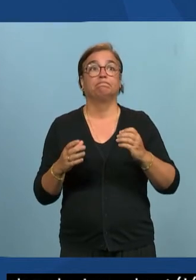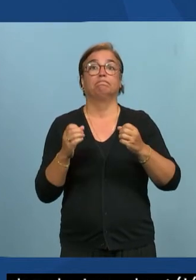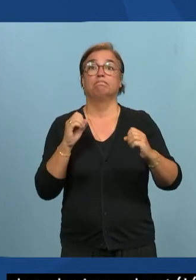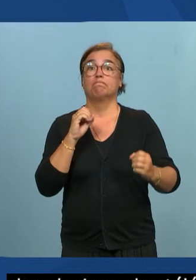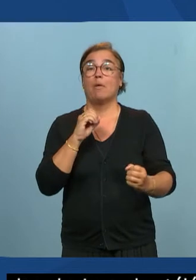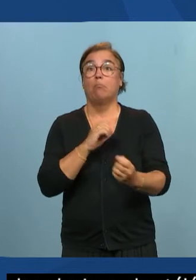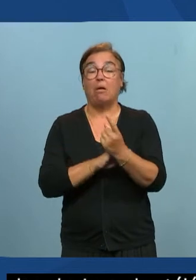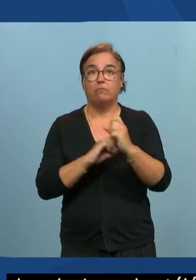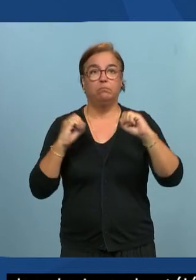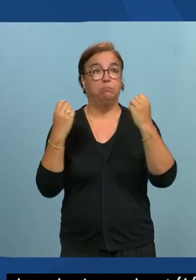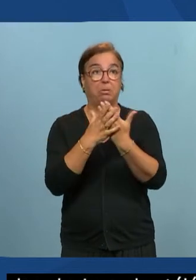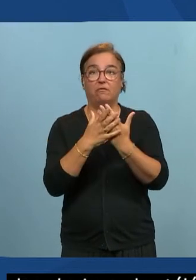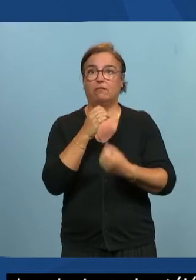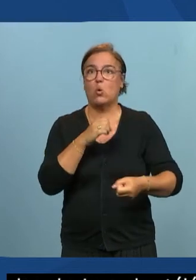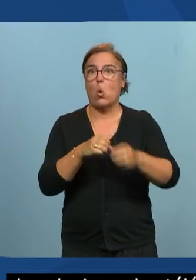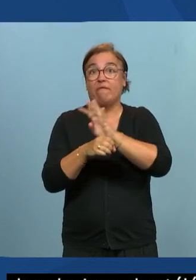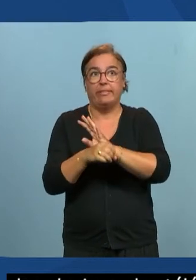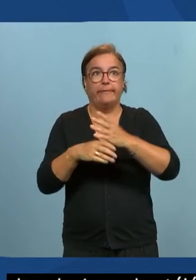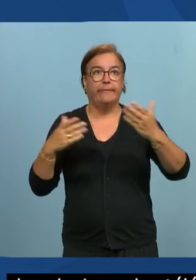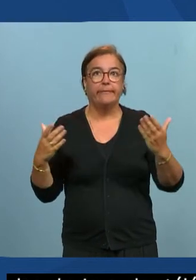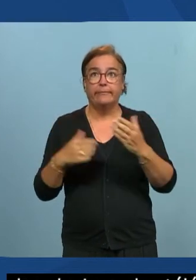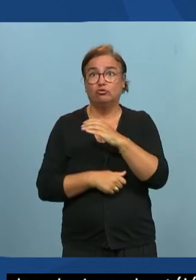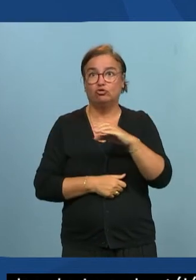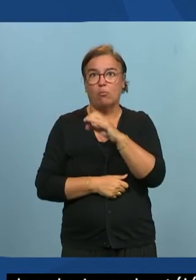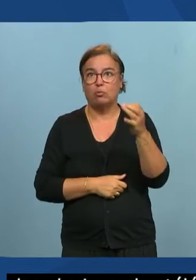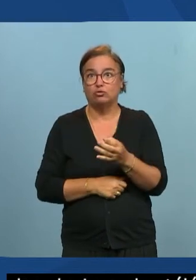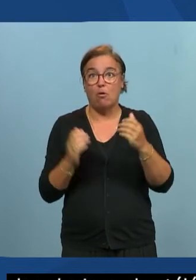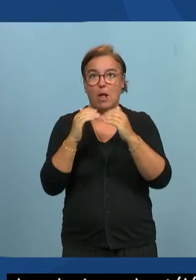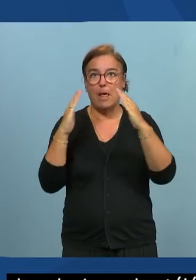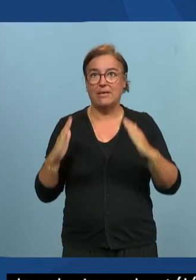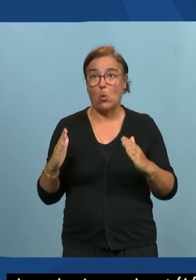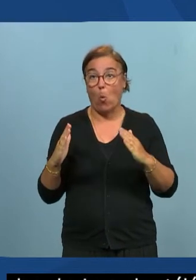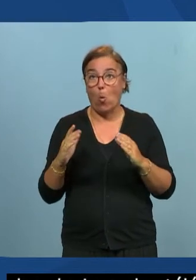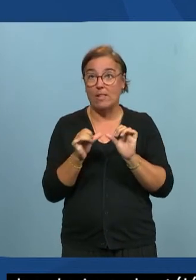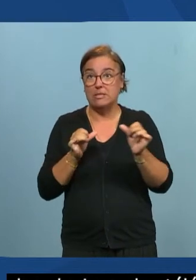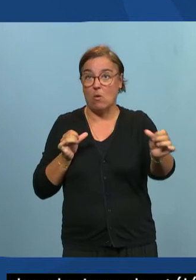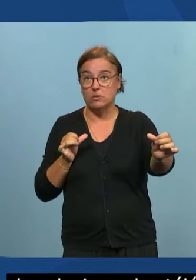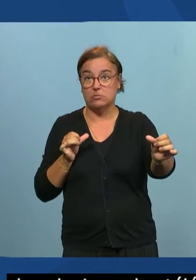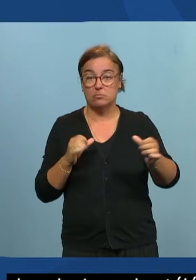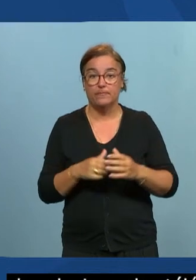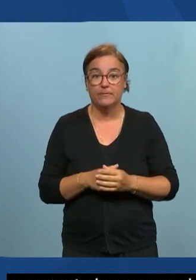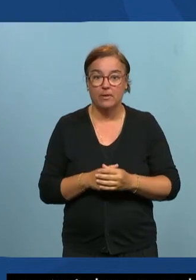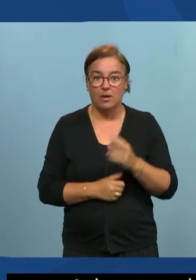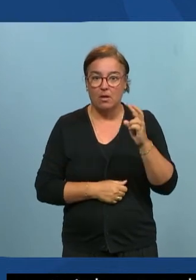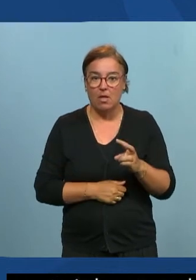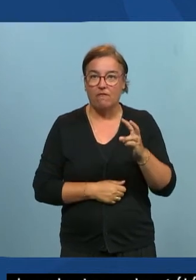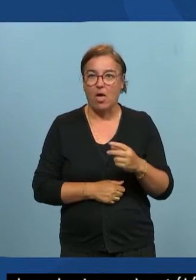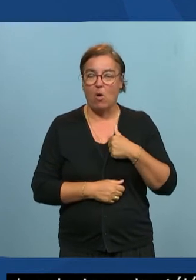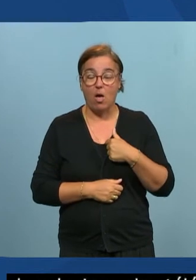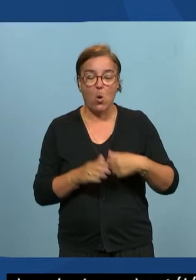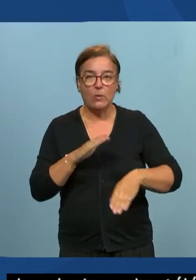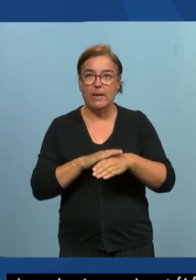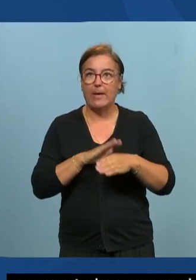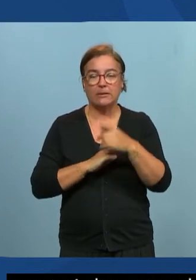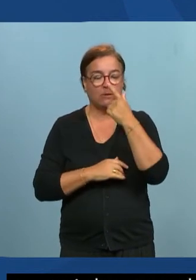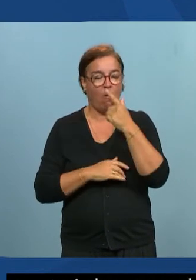est arrivée comme tout le monde on s'est mis à 100% au télétravail et c'est vrai j'avais des a priori par